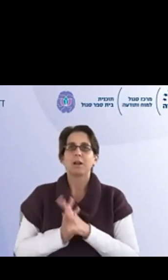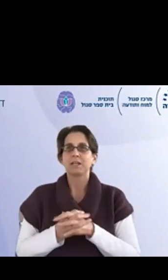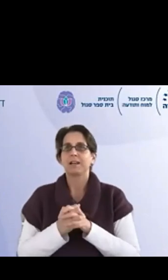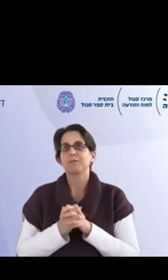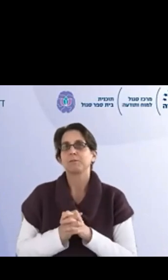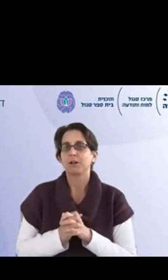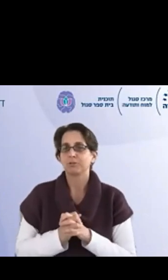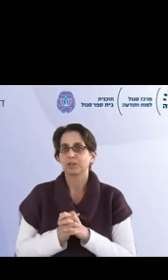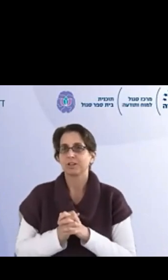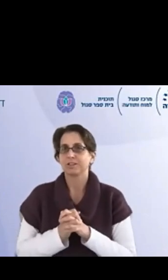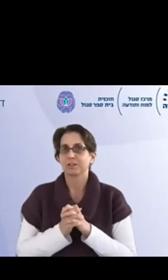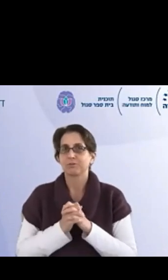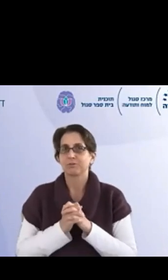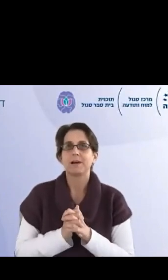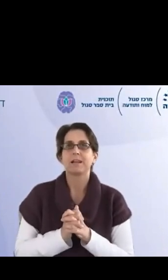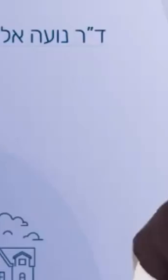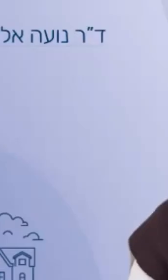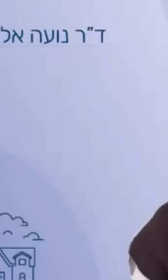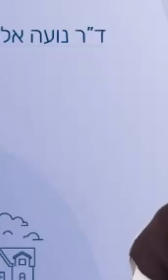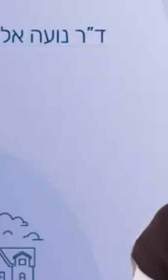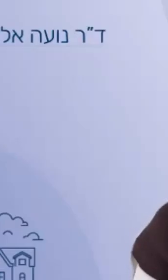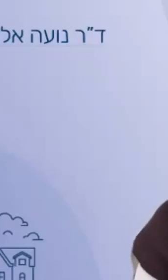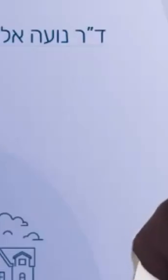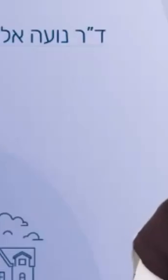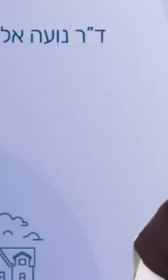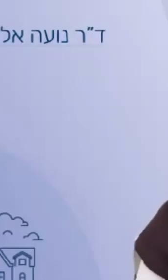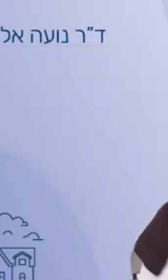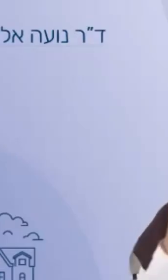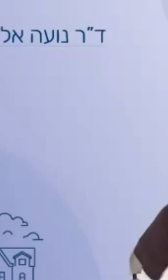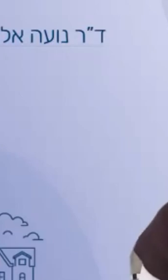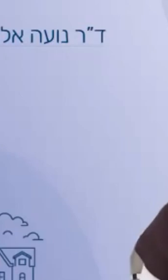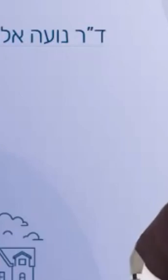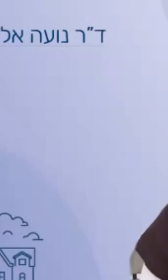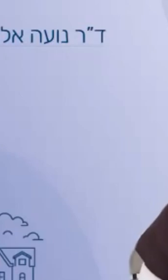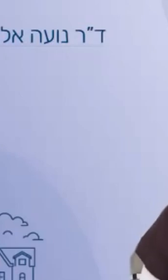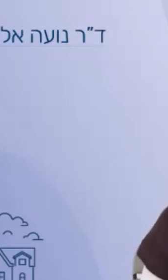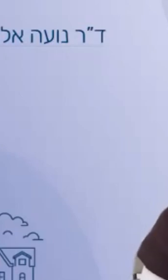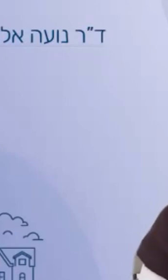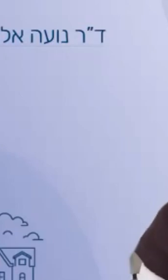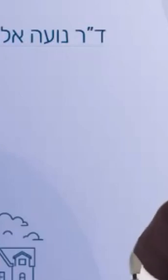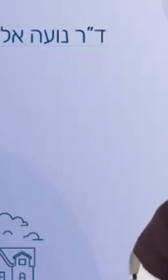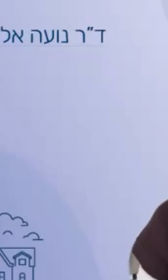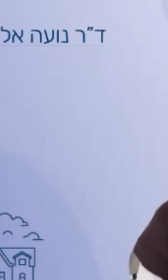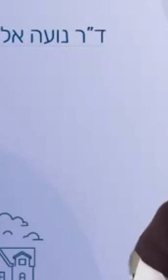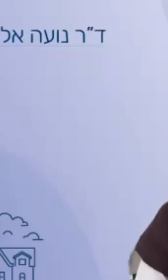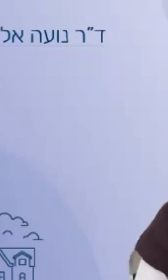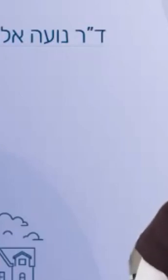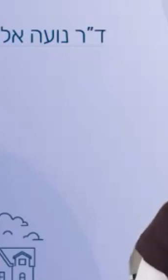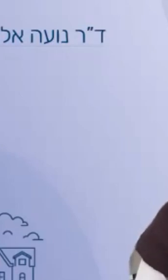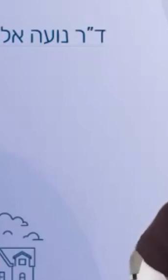לכל המנהלים והמנהלות שהשתתפו בפאנל באמת על הזמן שלכם אני יודעת שאתם אנשים מאוד עצוקים בטח בתקופה הזאת